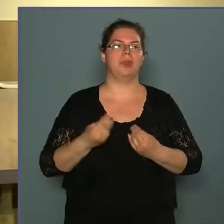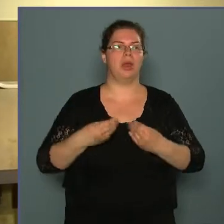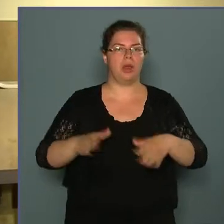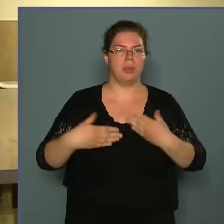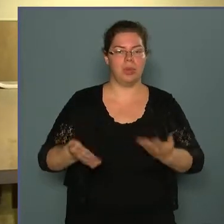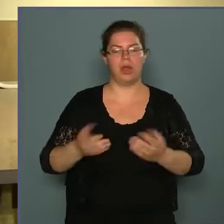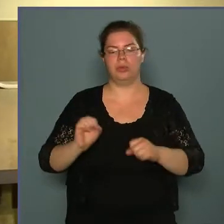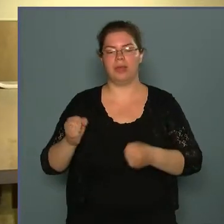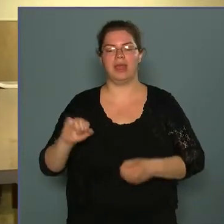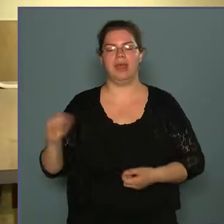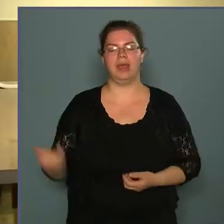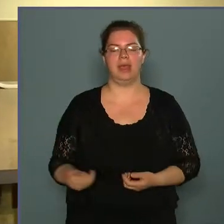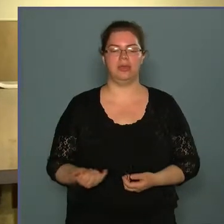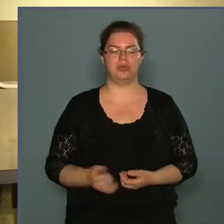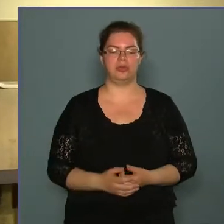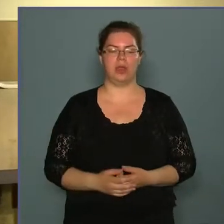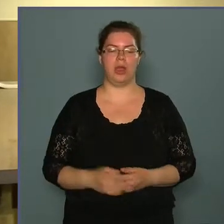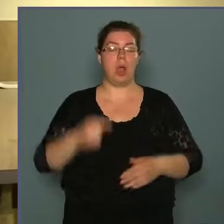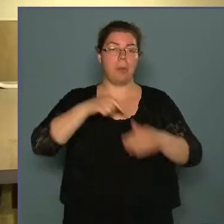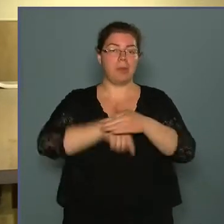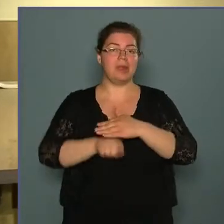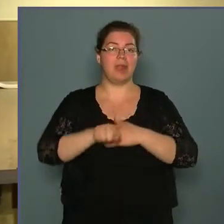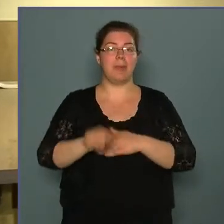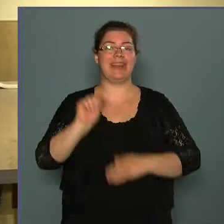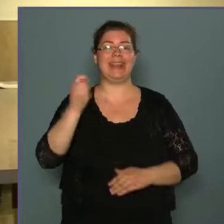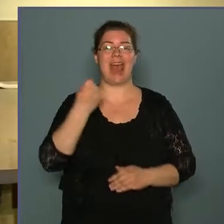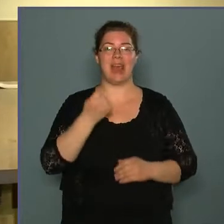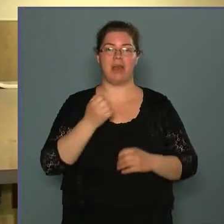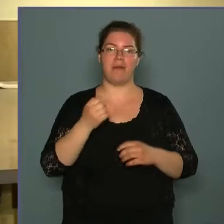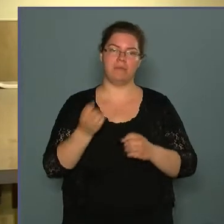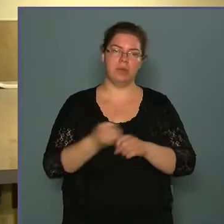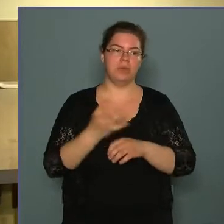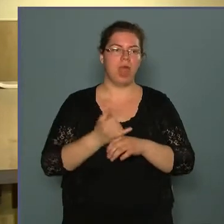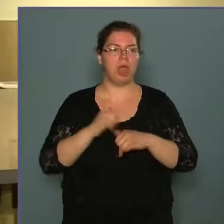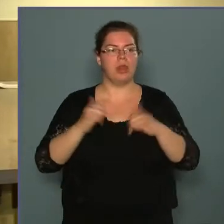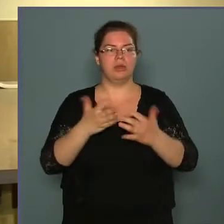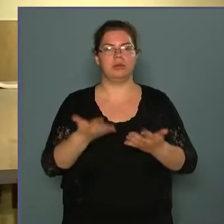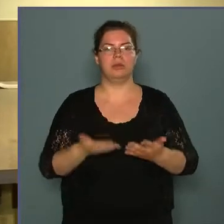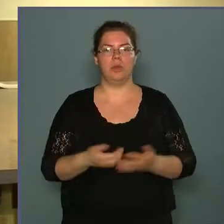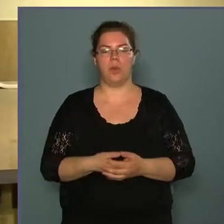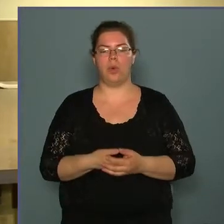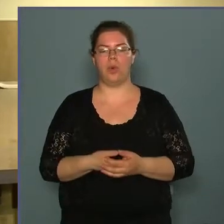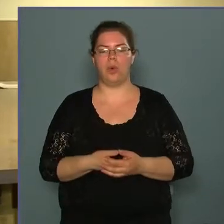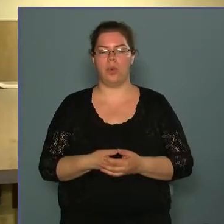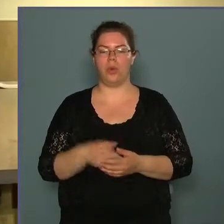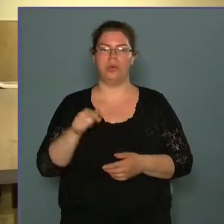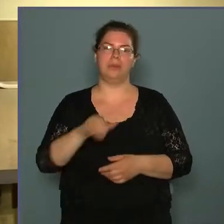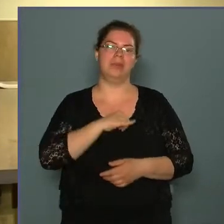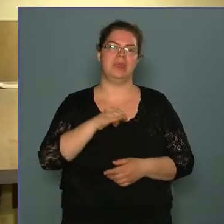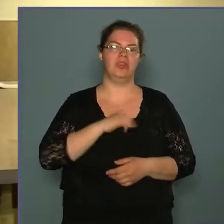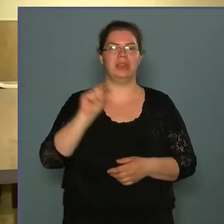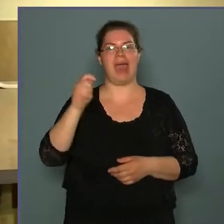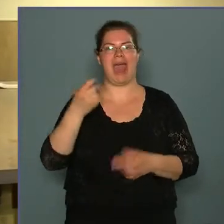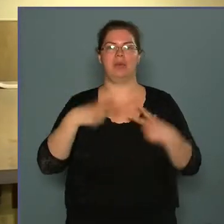illetve a pincénbe lévő áramfejlesztő, szünetmentes áramfejlesztő biztosítja